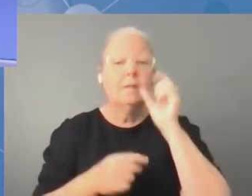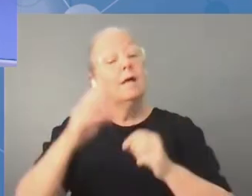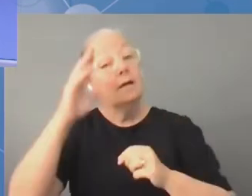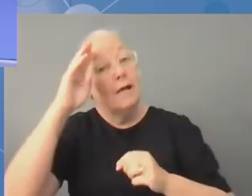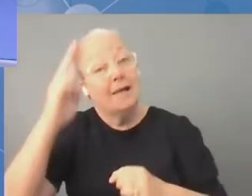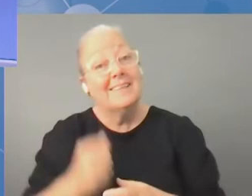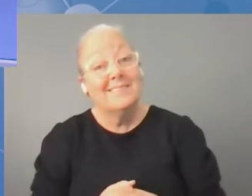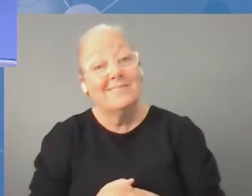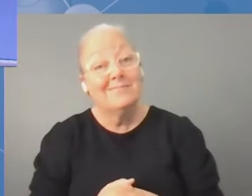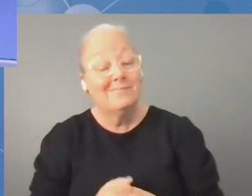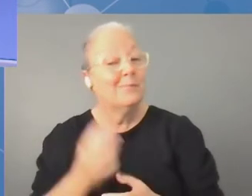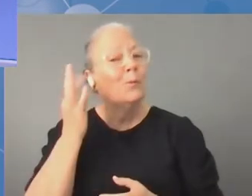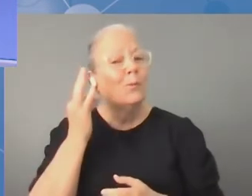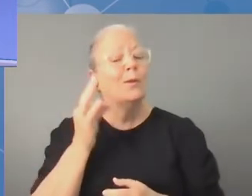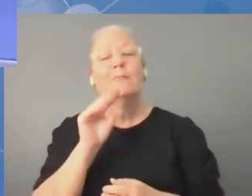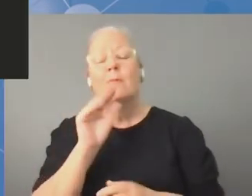Zaczekajmy może chwilkę.